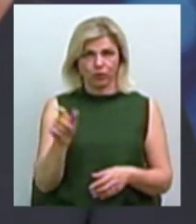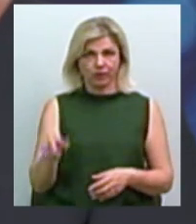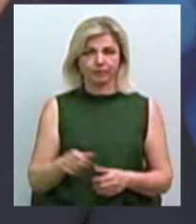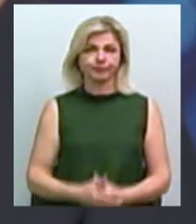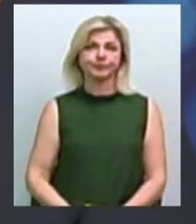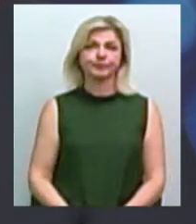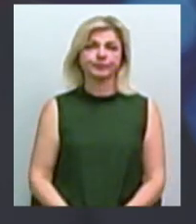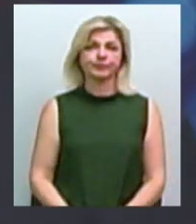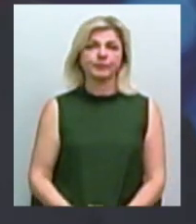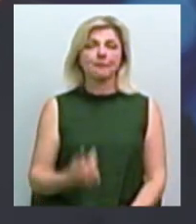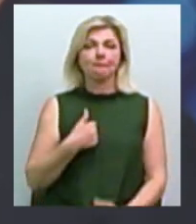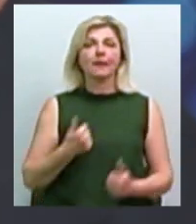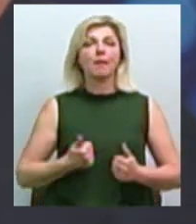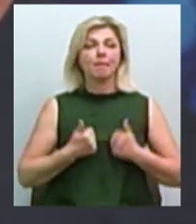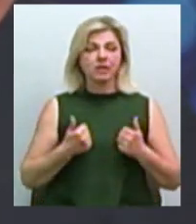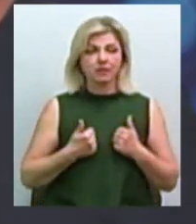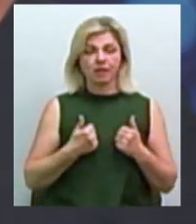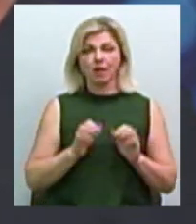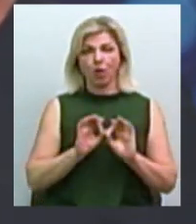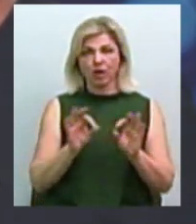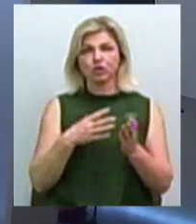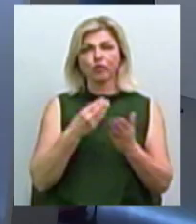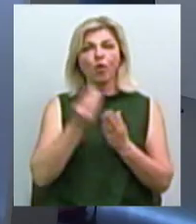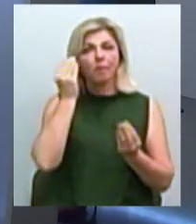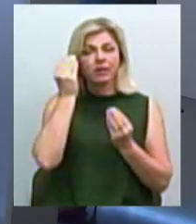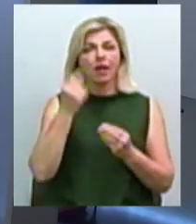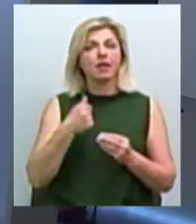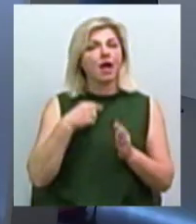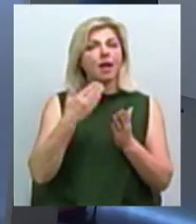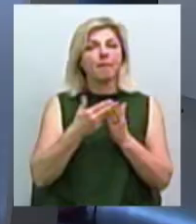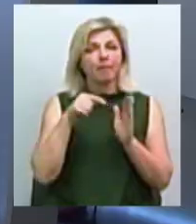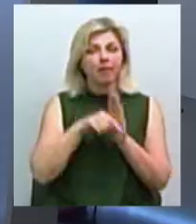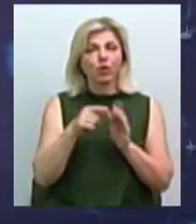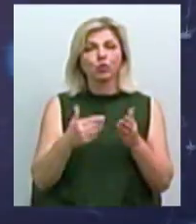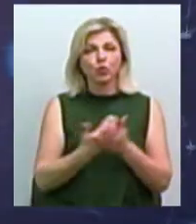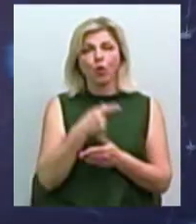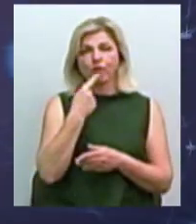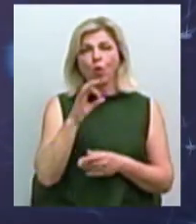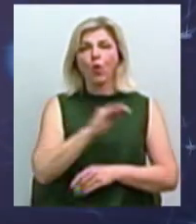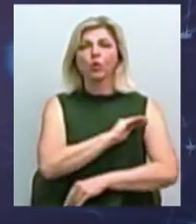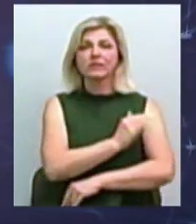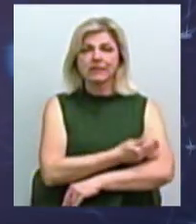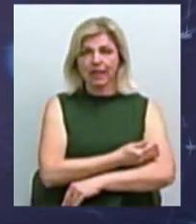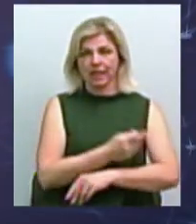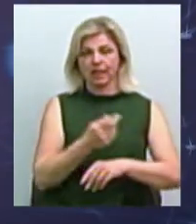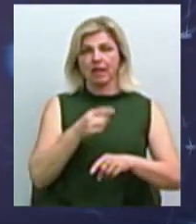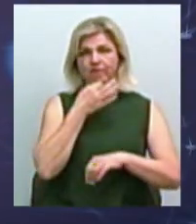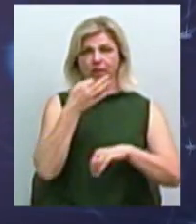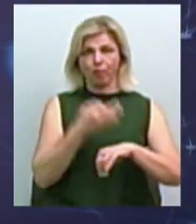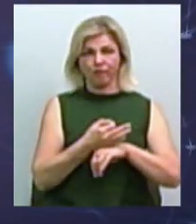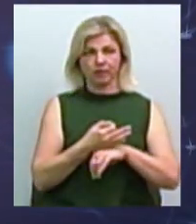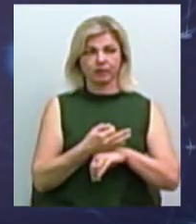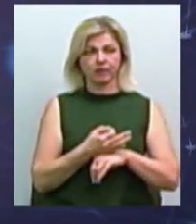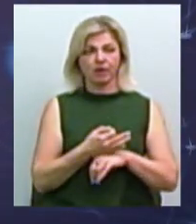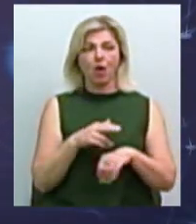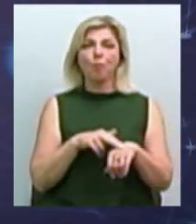постараюсь довести до кінця свою думку. Я мав на увазі, що ми знову говоримо про підсилені відповідальності. Нехай буде навіть